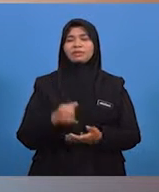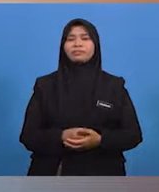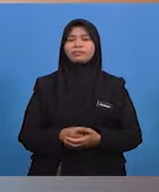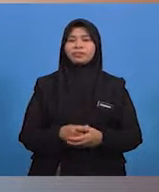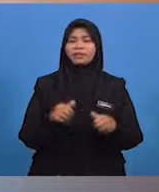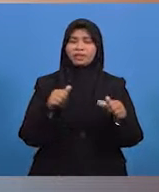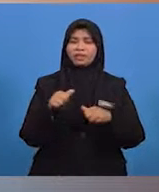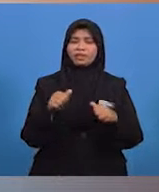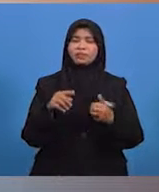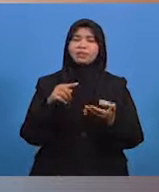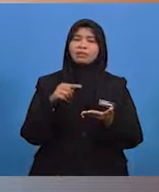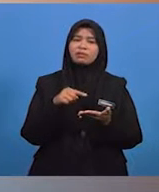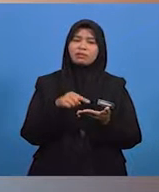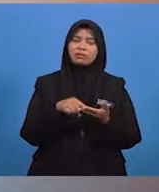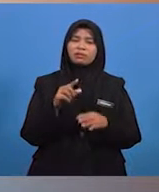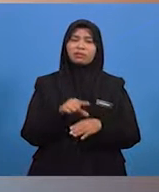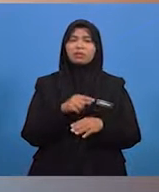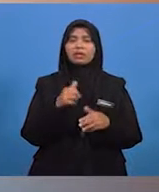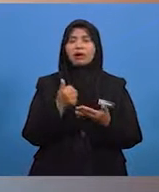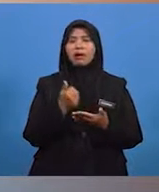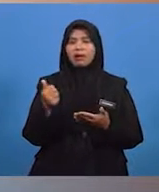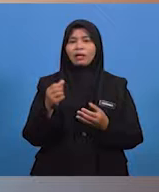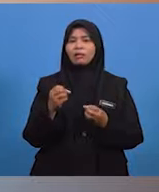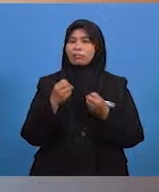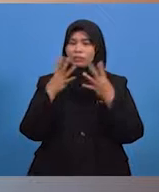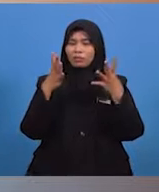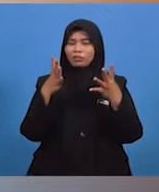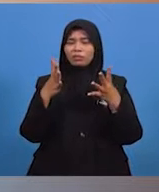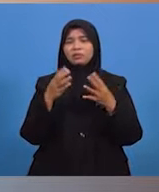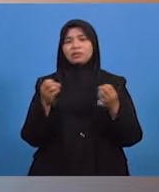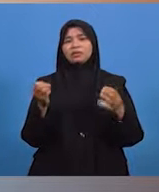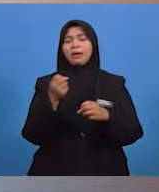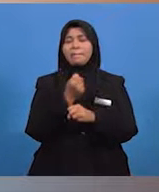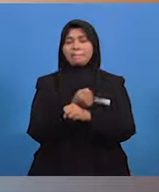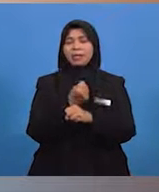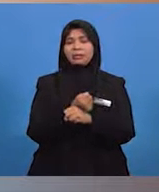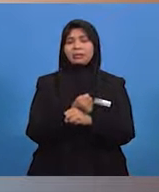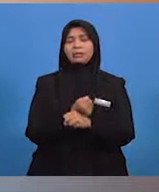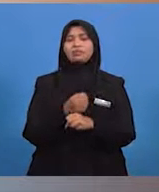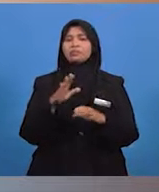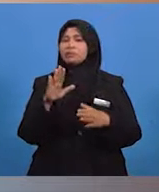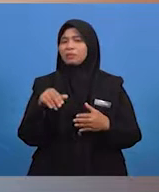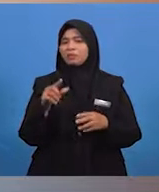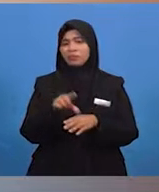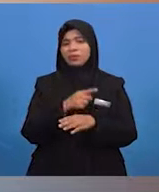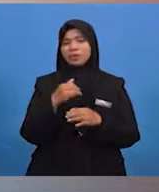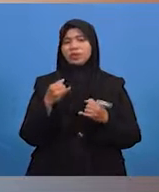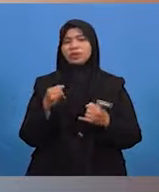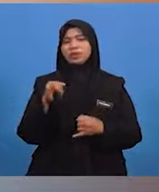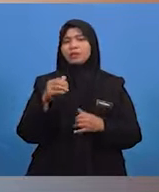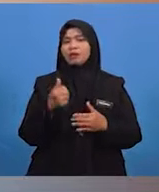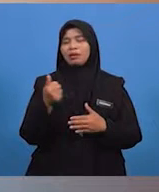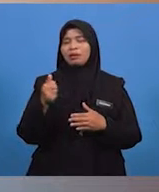ini menggunakan bahan letupan untuk memecahkan batuan sebelum menggunakan jentera berat untuk